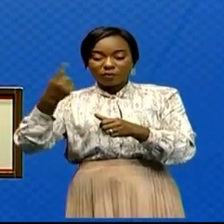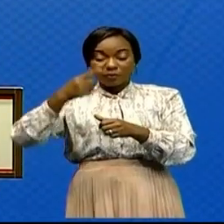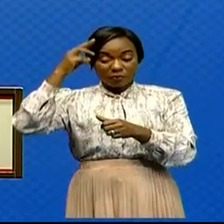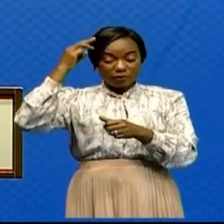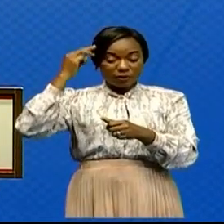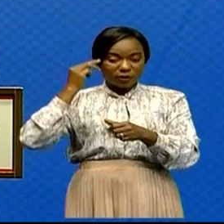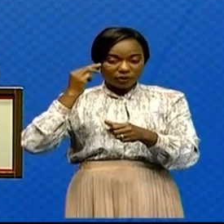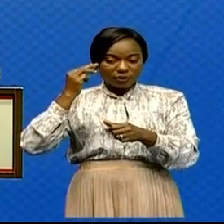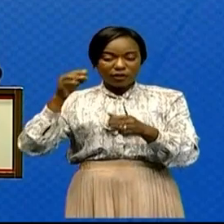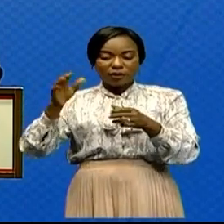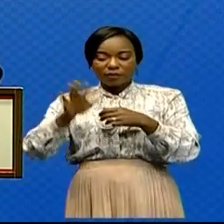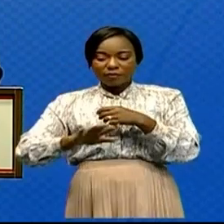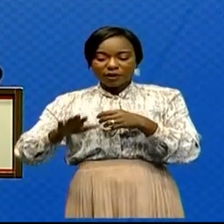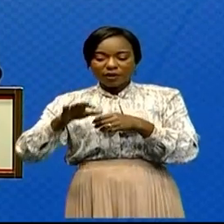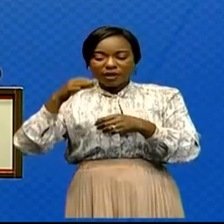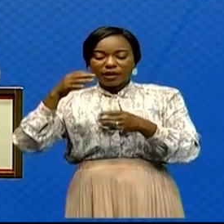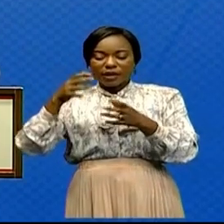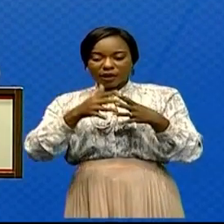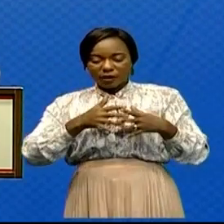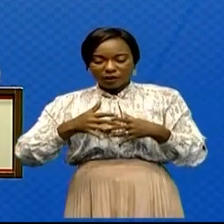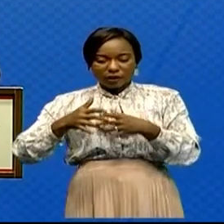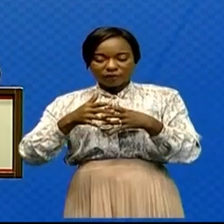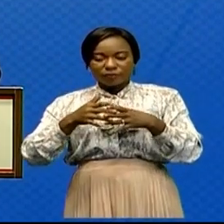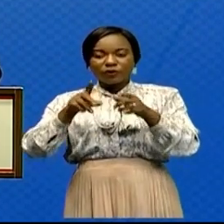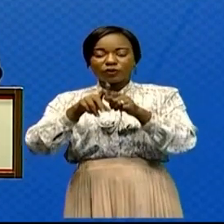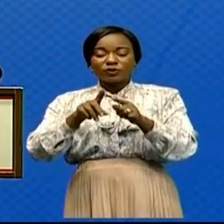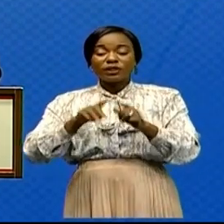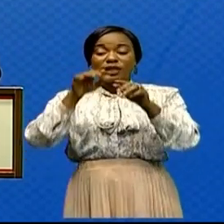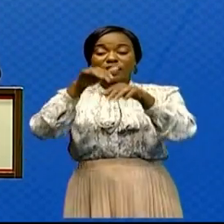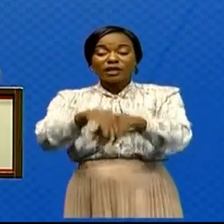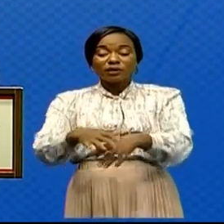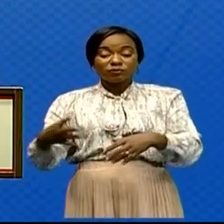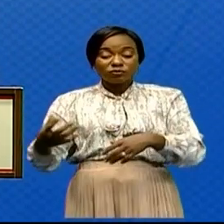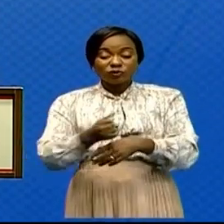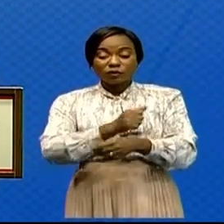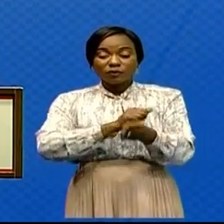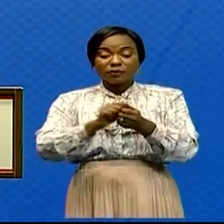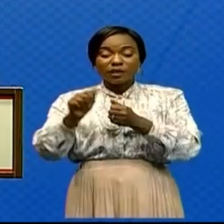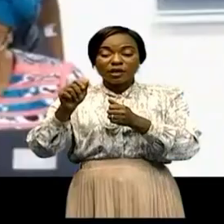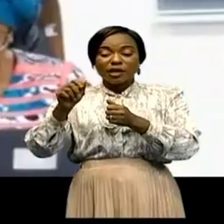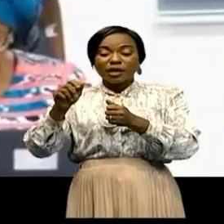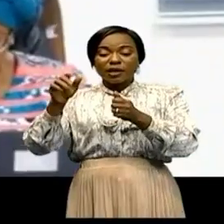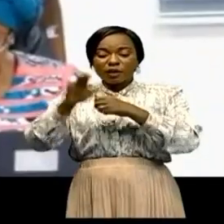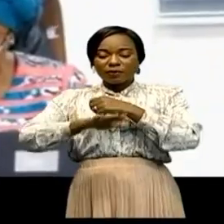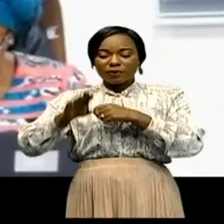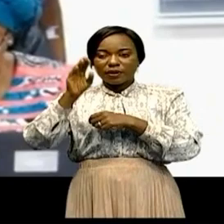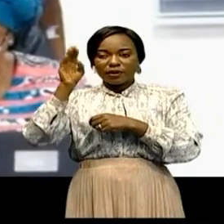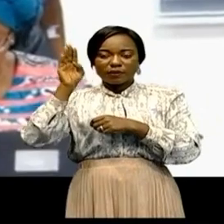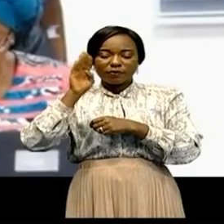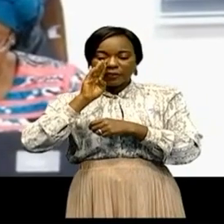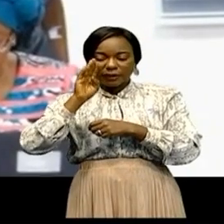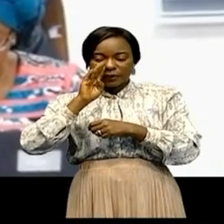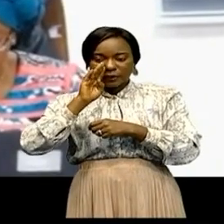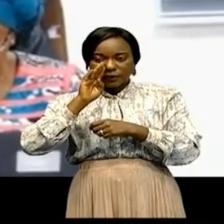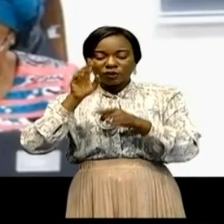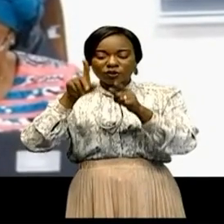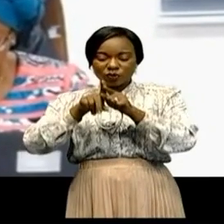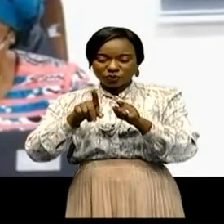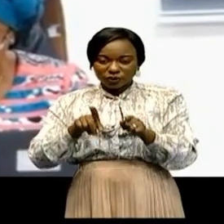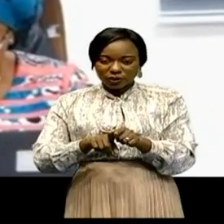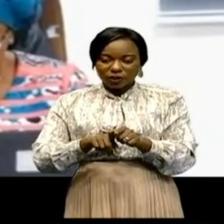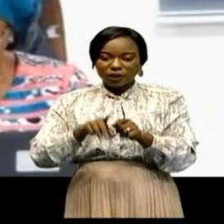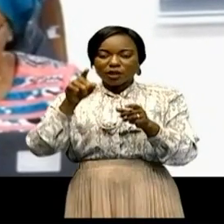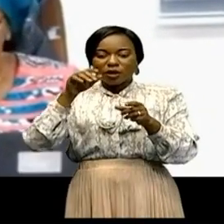L'engagement pris par le Royaume de Belgique d'augmenter sa contribution dans l'agriculture résiliente avec